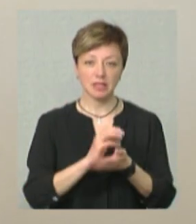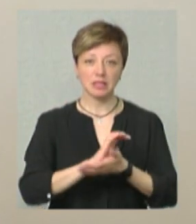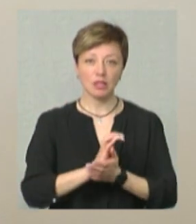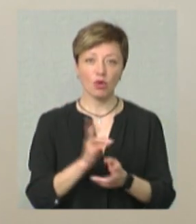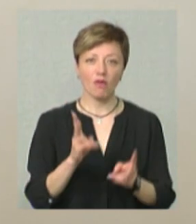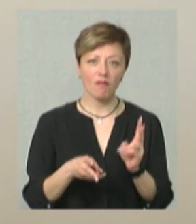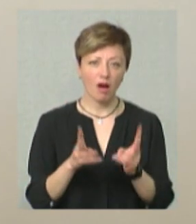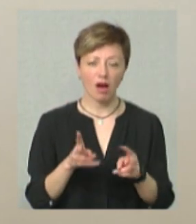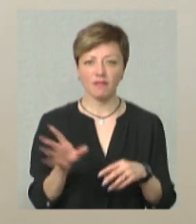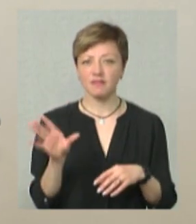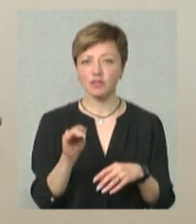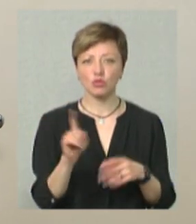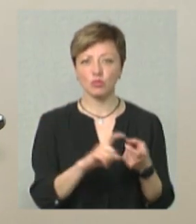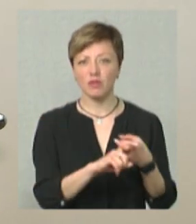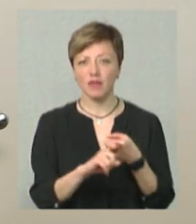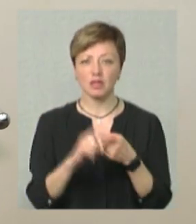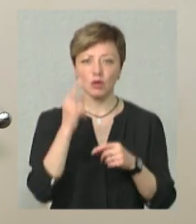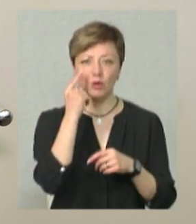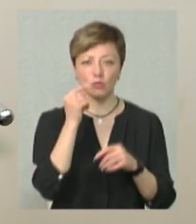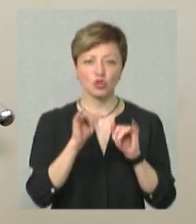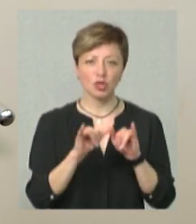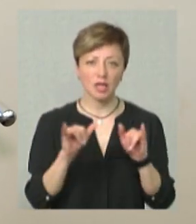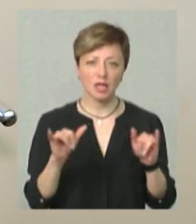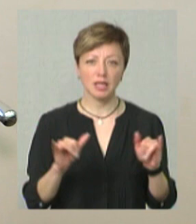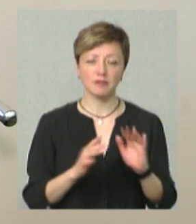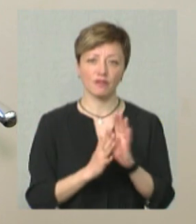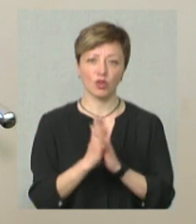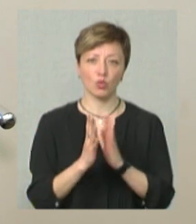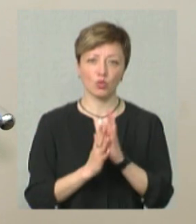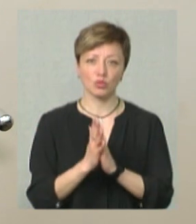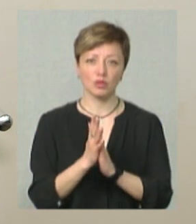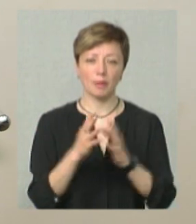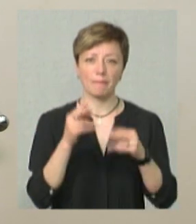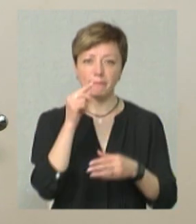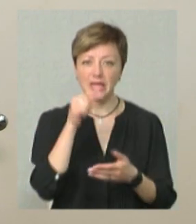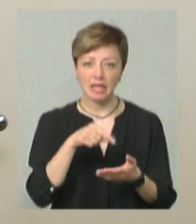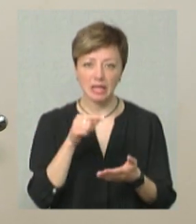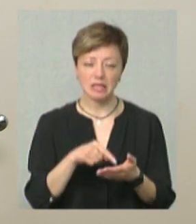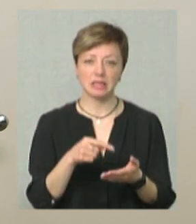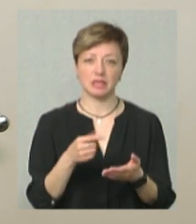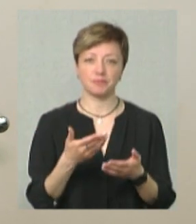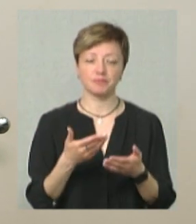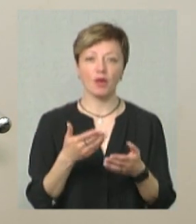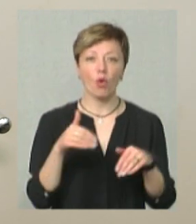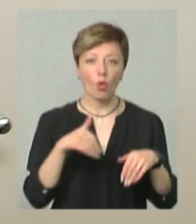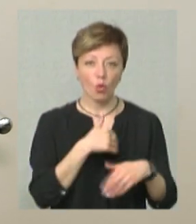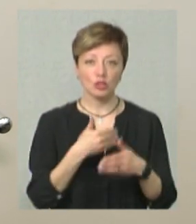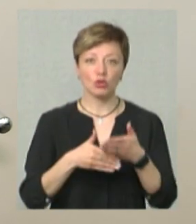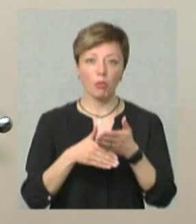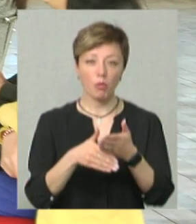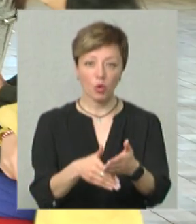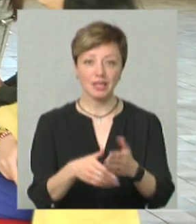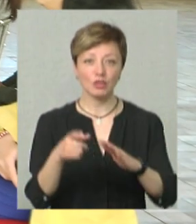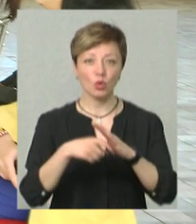робити, все, що стосується джельництва, вирощування свійської птиці. За її словами, хоче допомогти